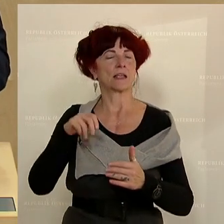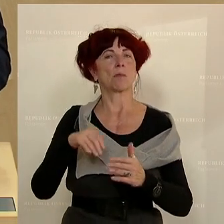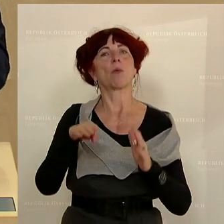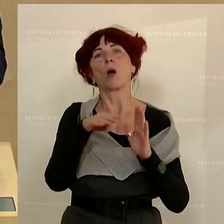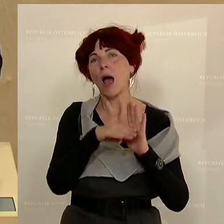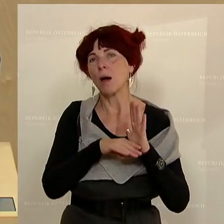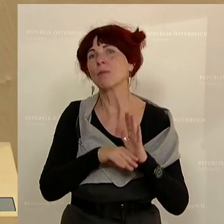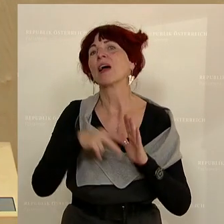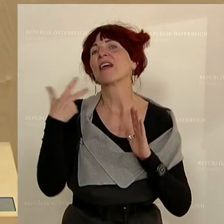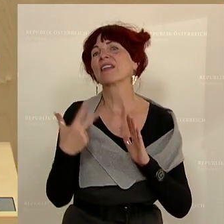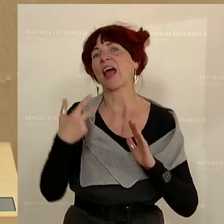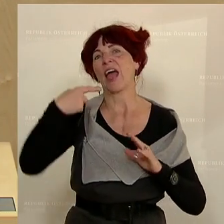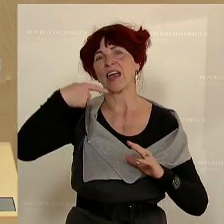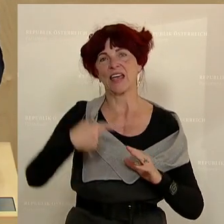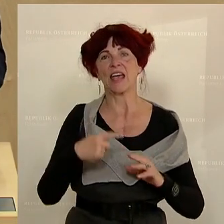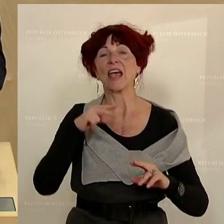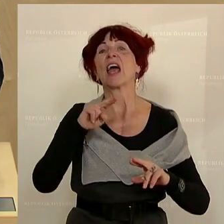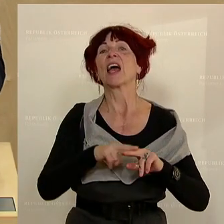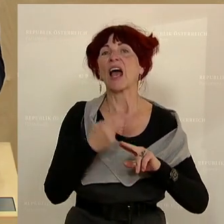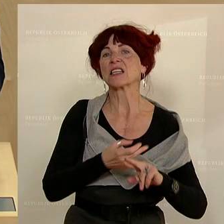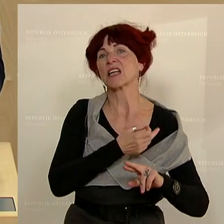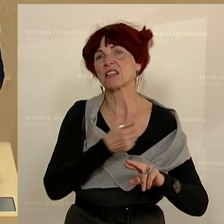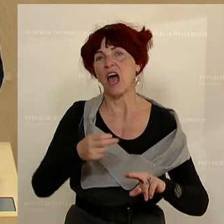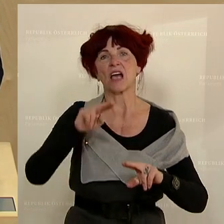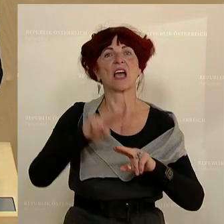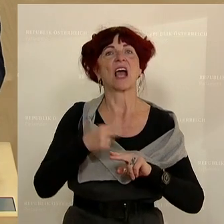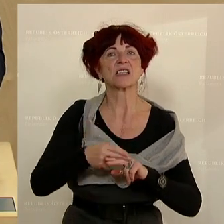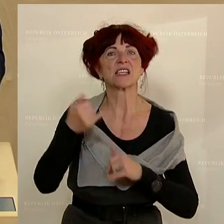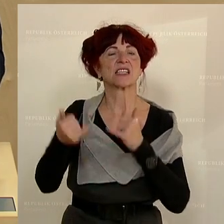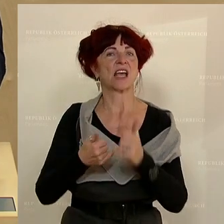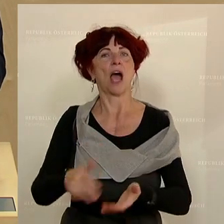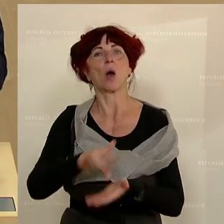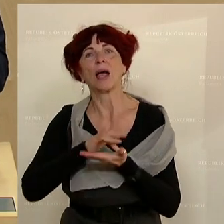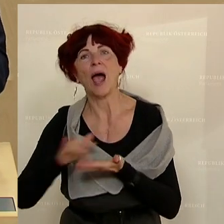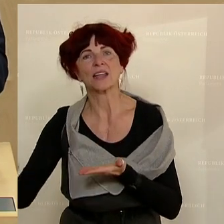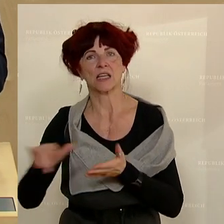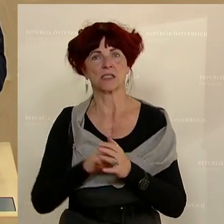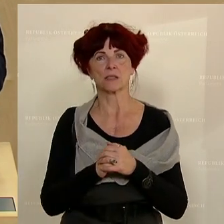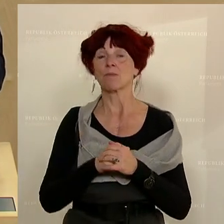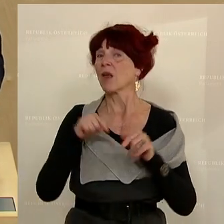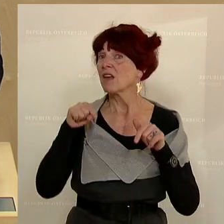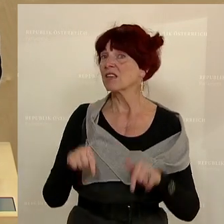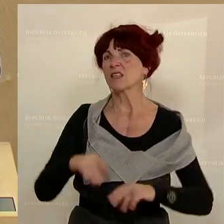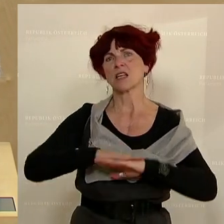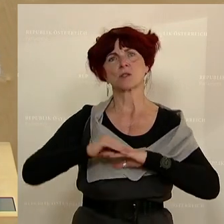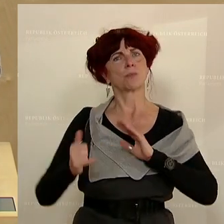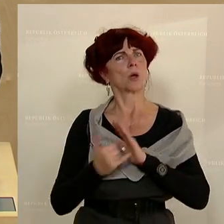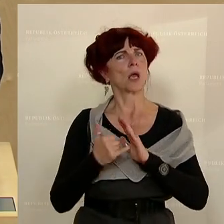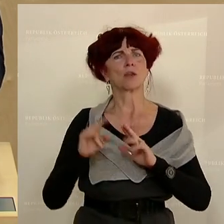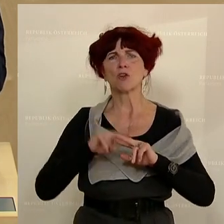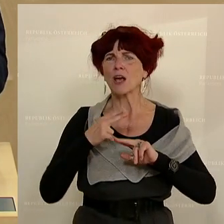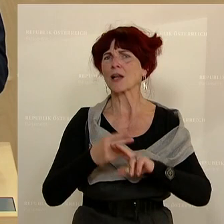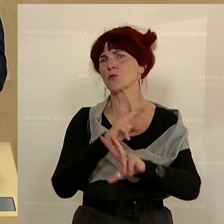gratis. Das ist nämlich wirklich ein Vorzeigeprojekt. Wäre für ganz Österreich wirklich ein Projekt, wo es auch den Betrieben